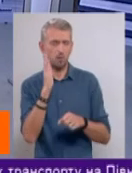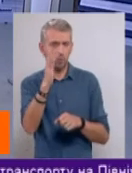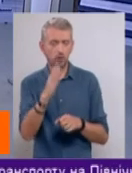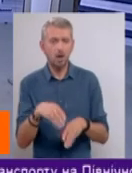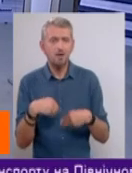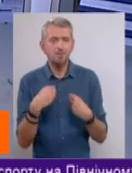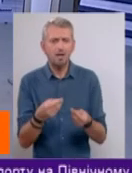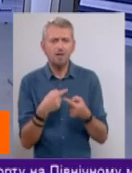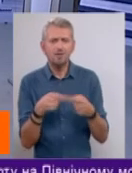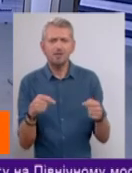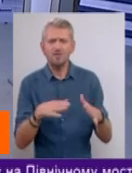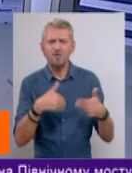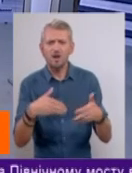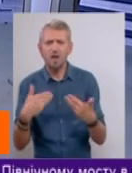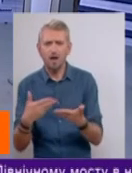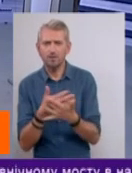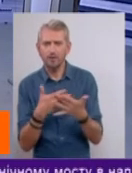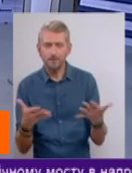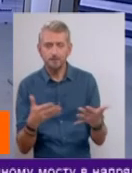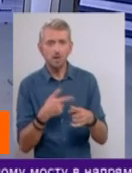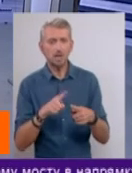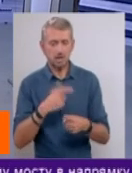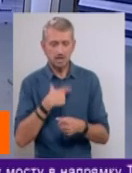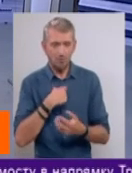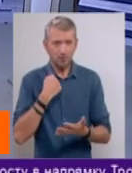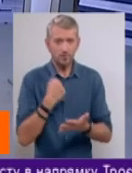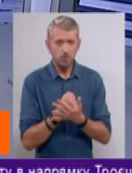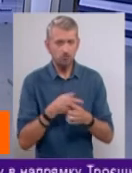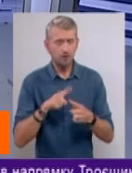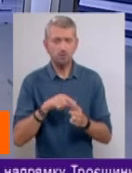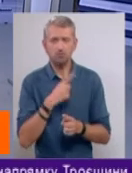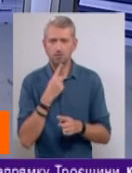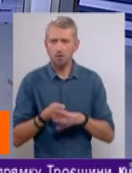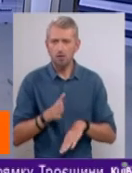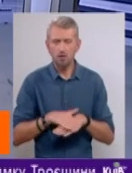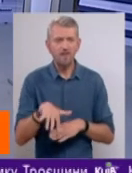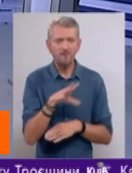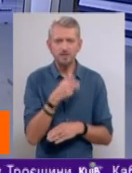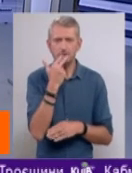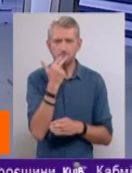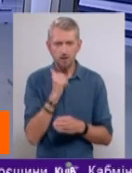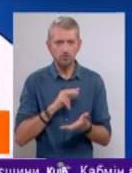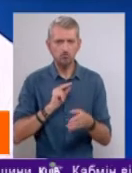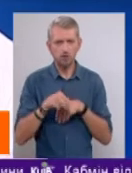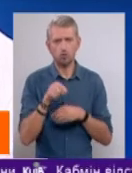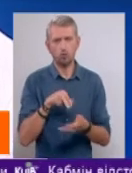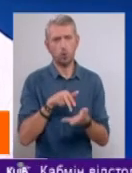дає різні варіанти майбутнього. Це самоствердження – це складний процес. Всі підлітки через нього проходять.